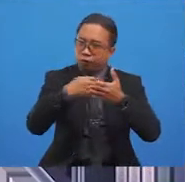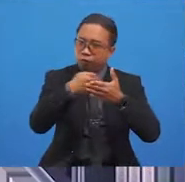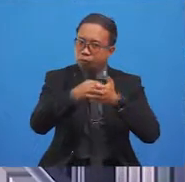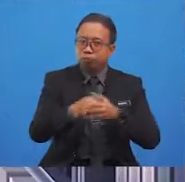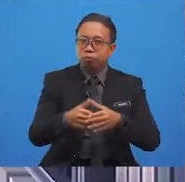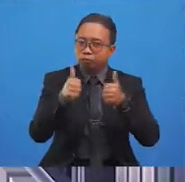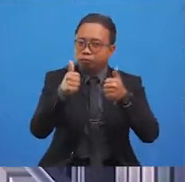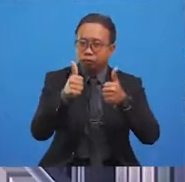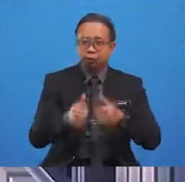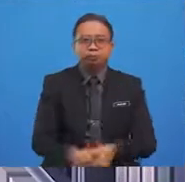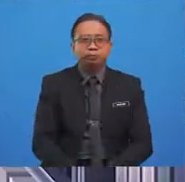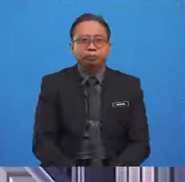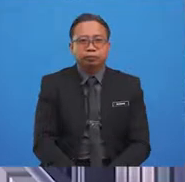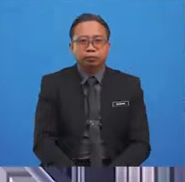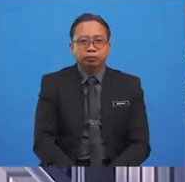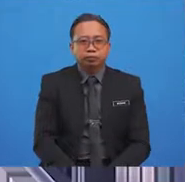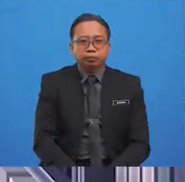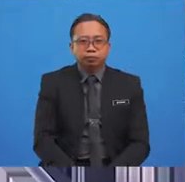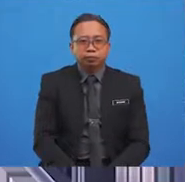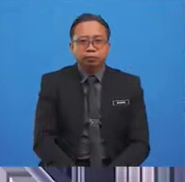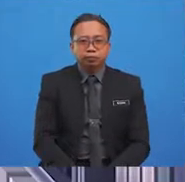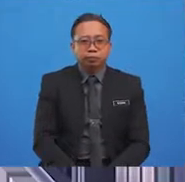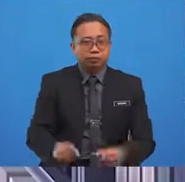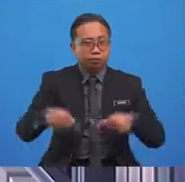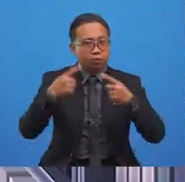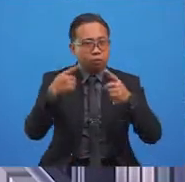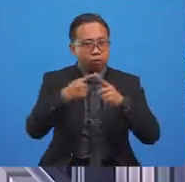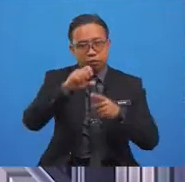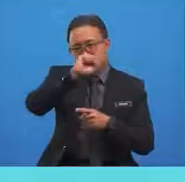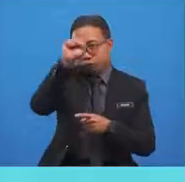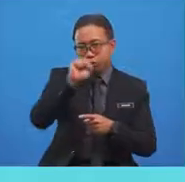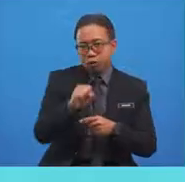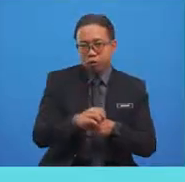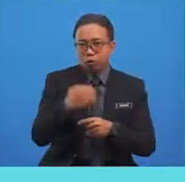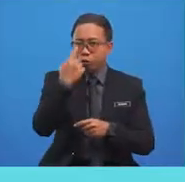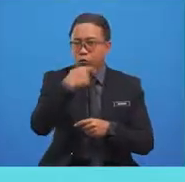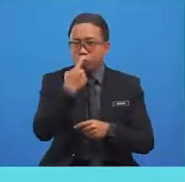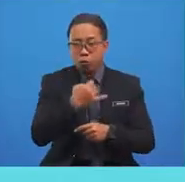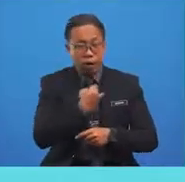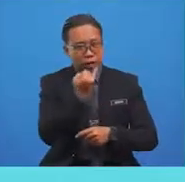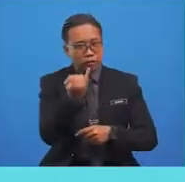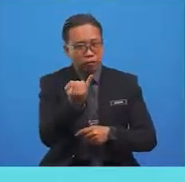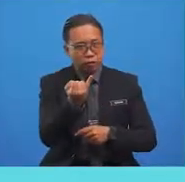Great job, everyone. Going on to the next question, Who enjoys